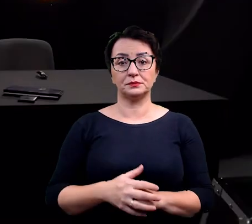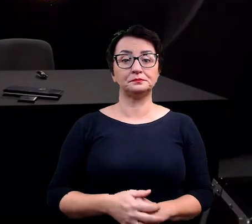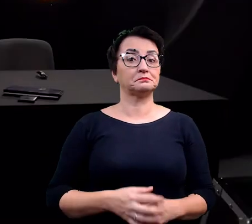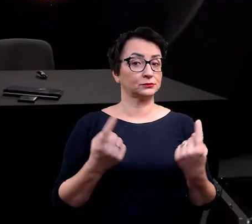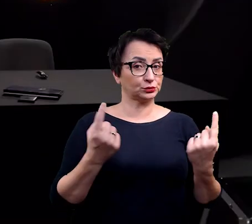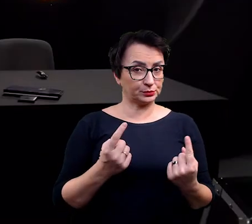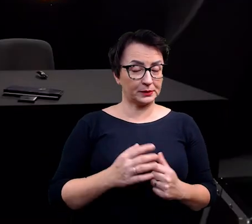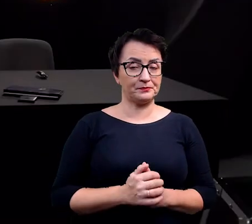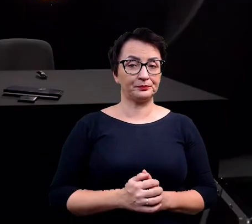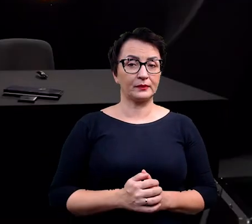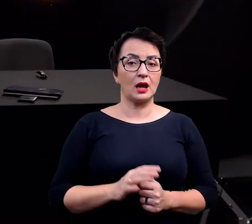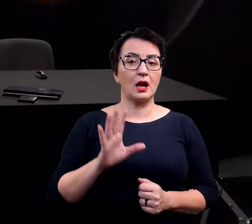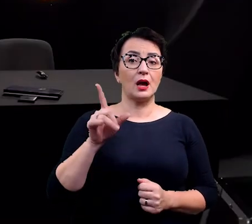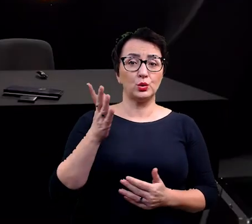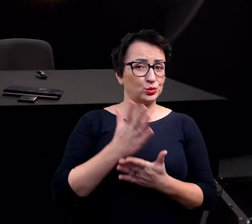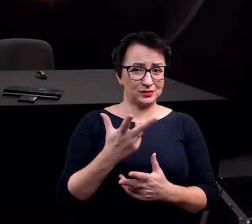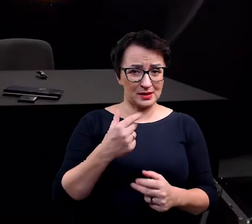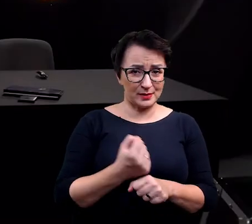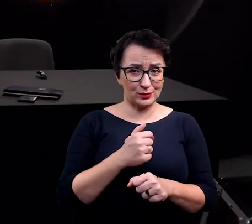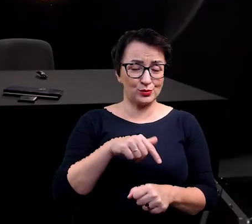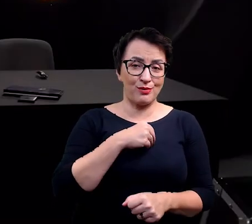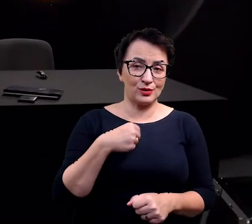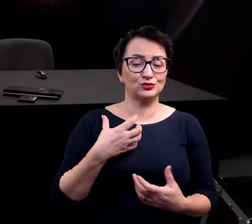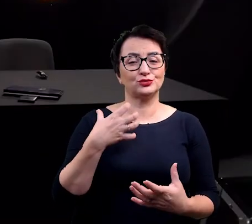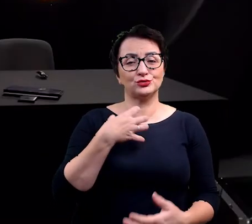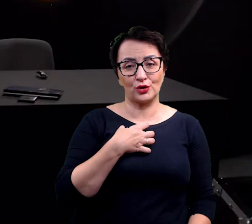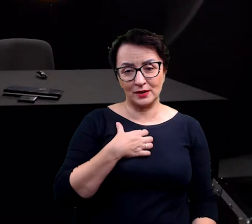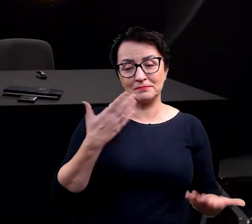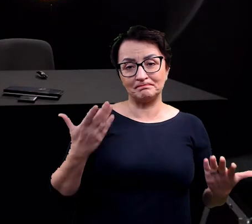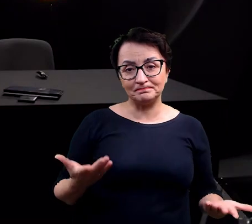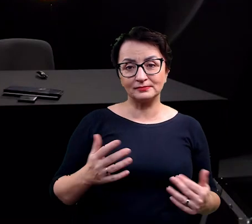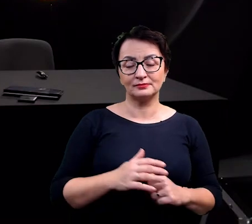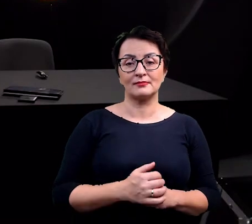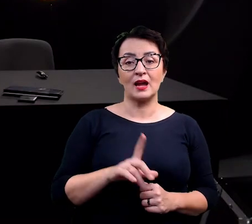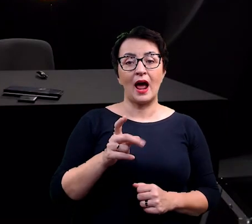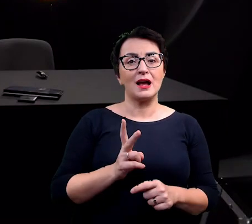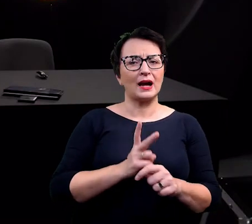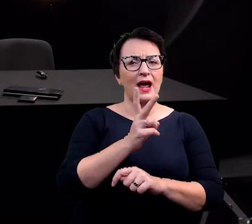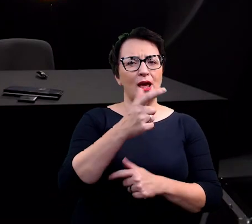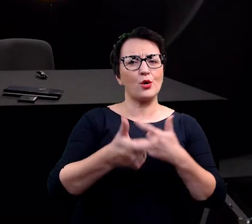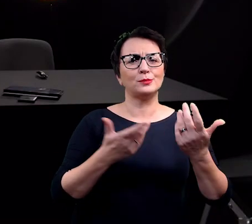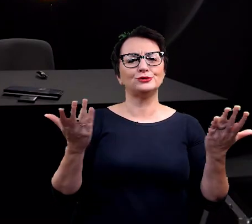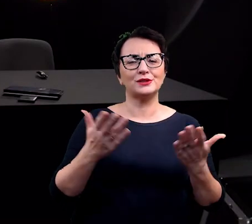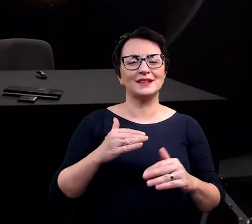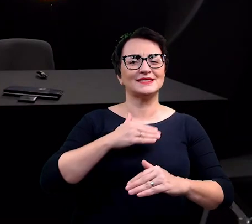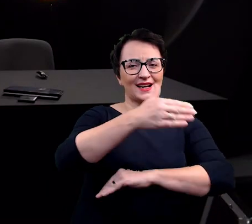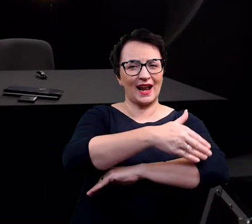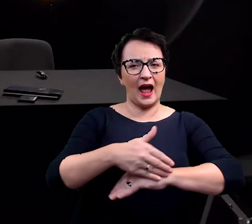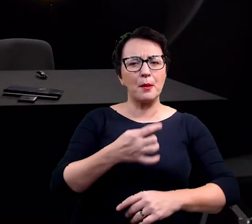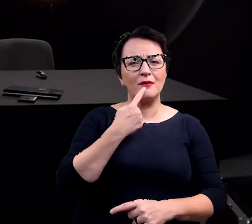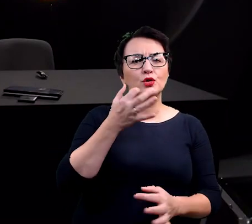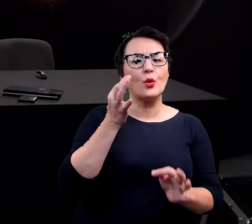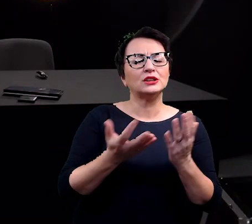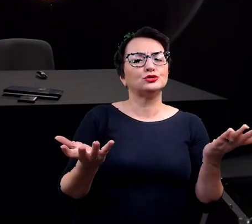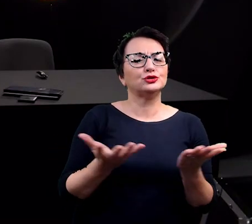teraz już niestety nie pracujesz w Polsce, albo stety robisz karierę poza naszymi granicami. Możesz powiedzieć, gdzie dokładnie